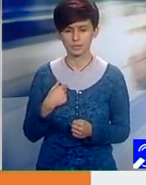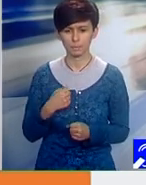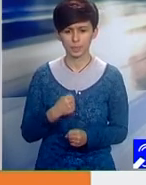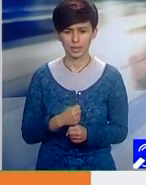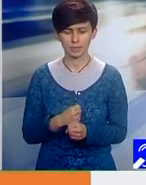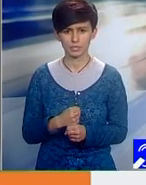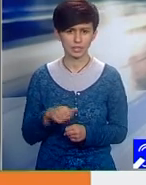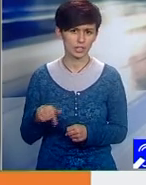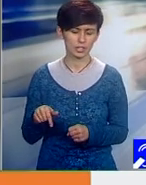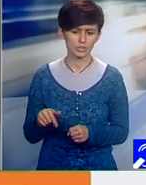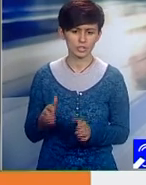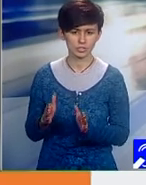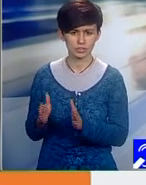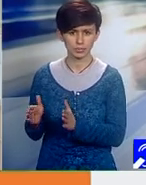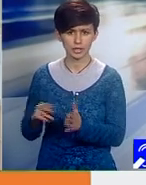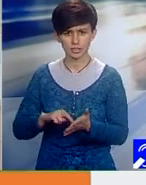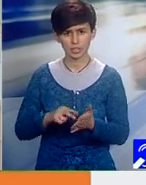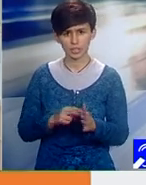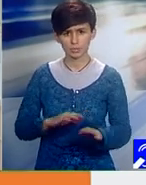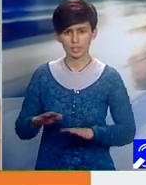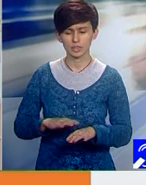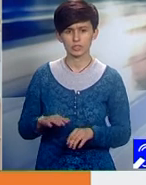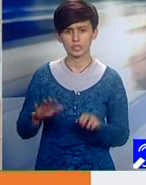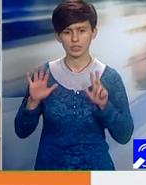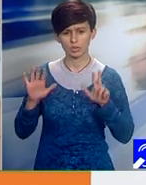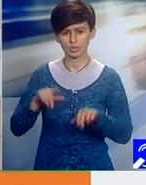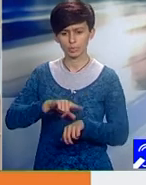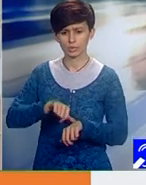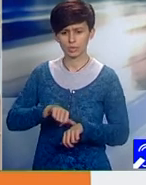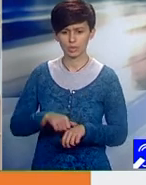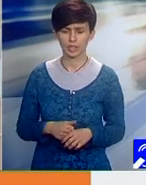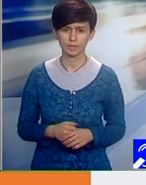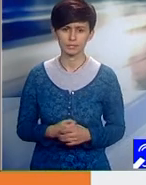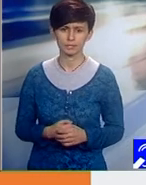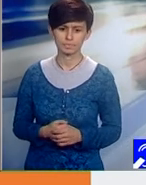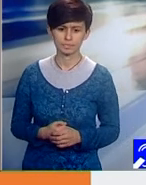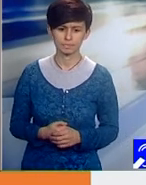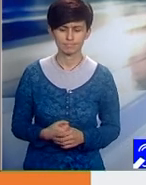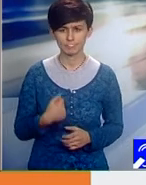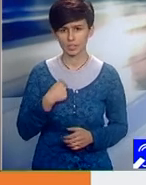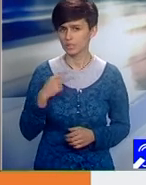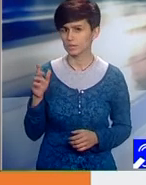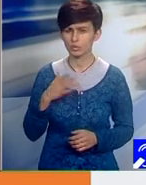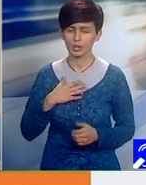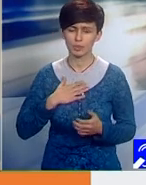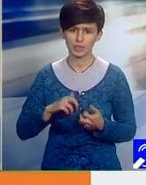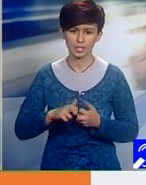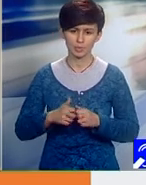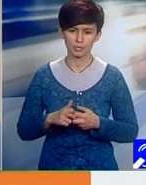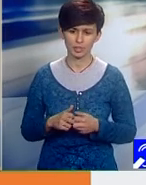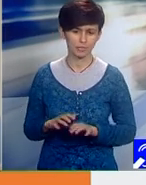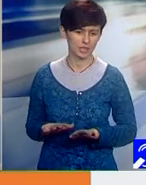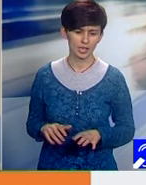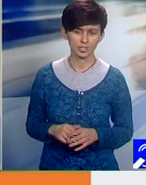partea managerială, 8 ore din 8 ore, 10 ore din 10 ore. Nu am nicio problemă de genul ăsta.